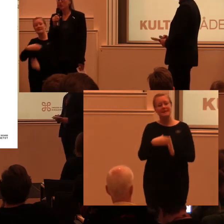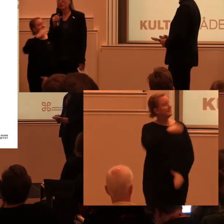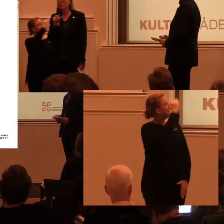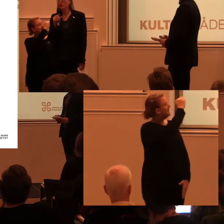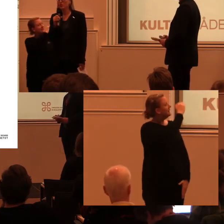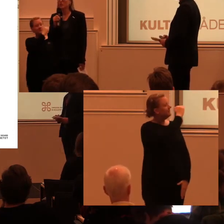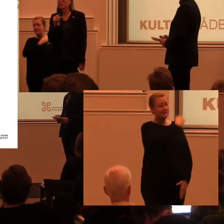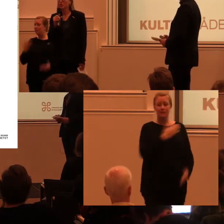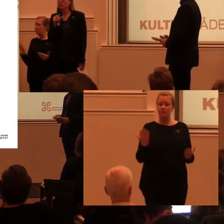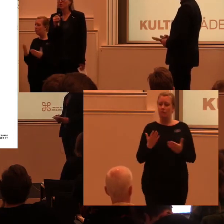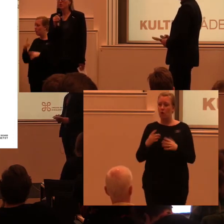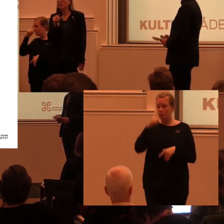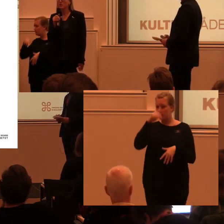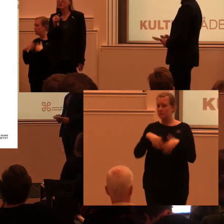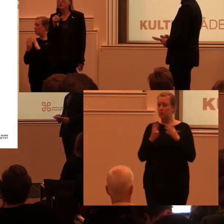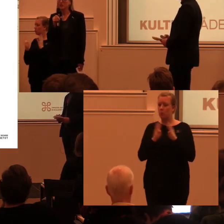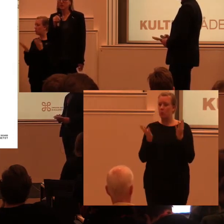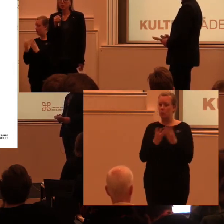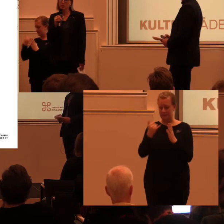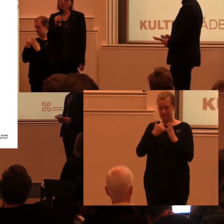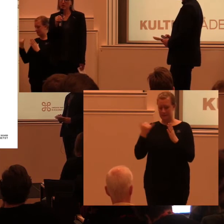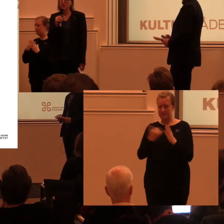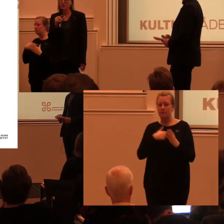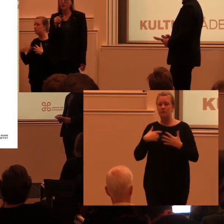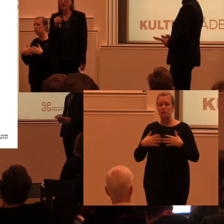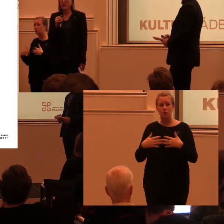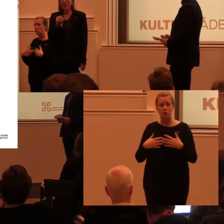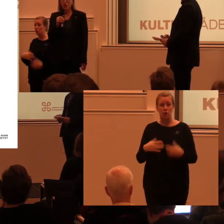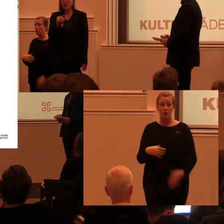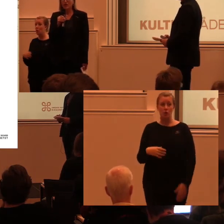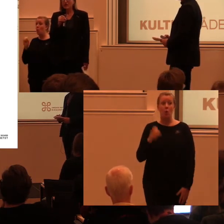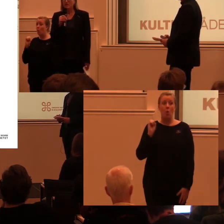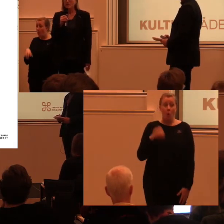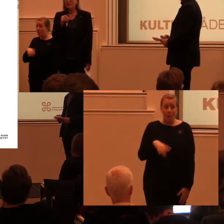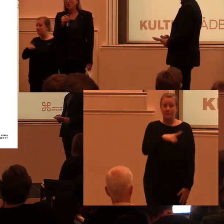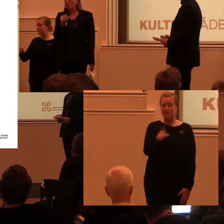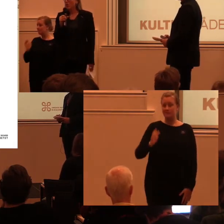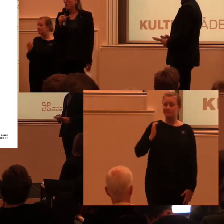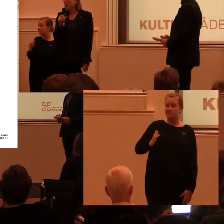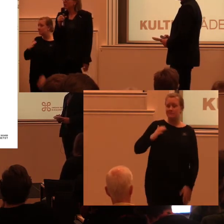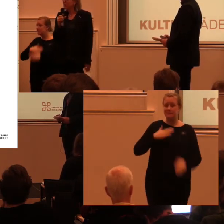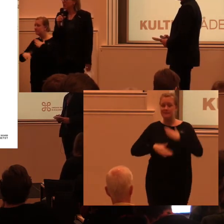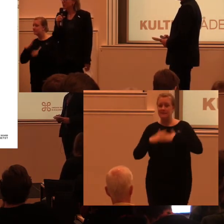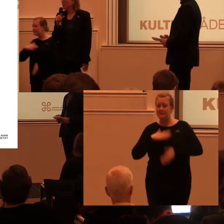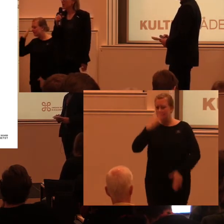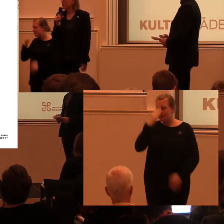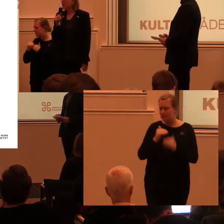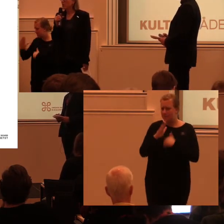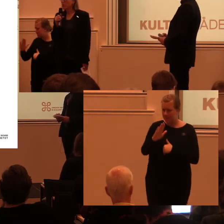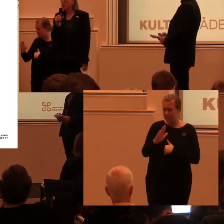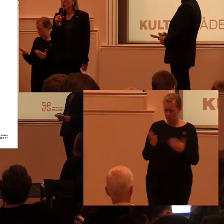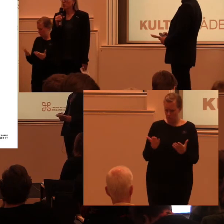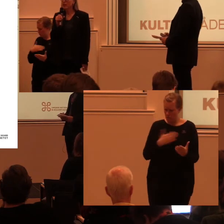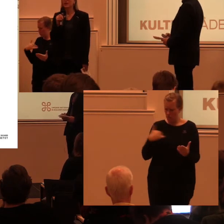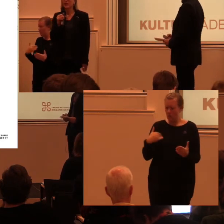vad Kulturrådet gör naturligtvis. Och jag vill uppmana er som har intresse av att veta lite mer